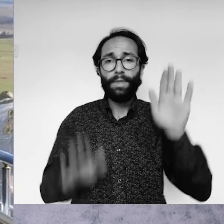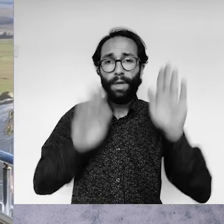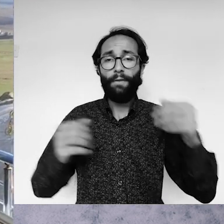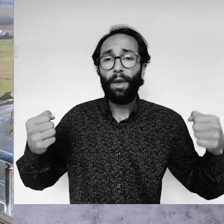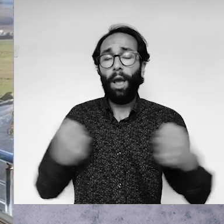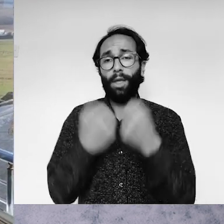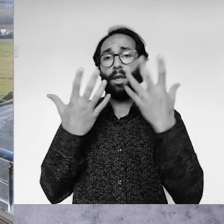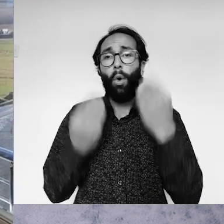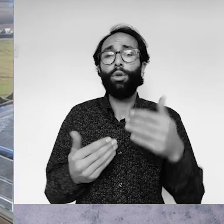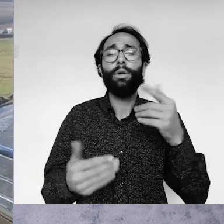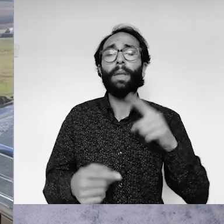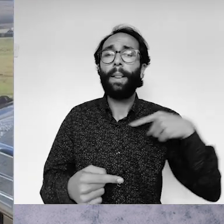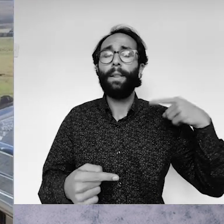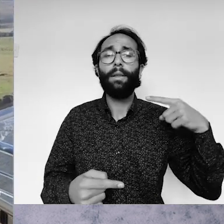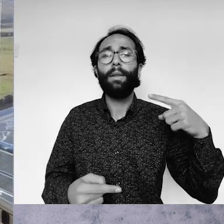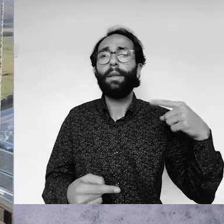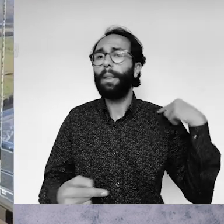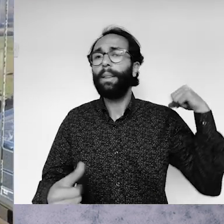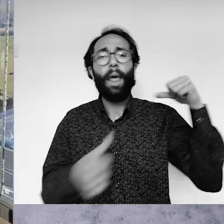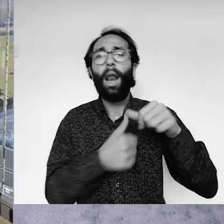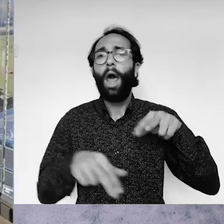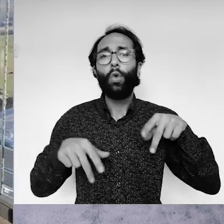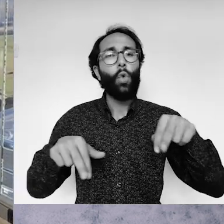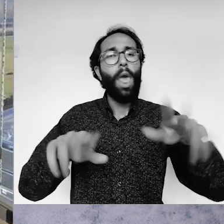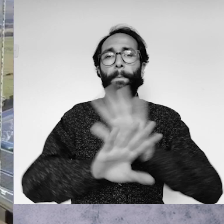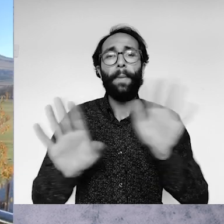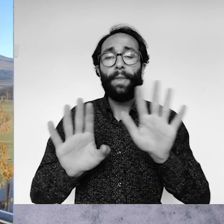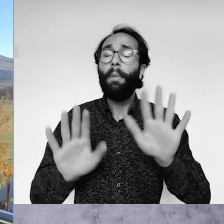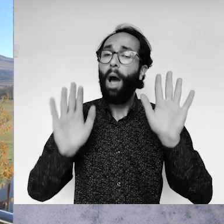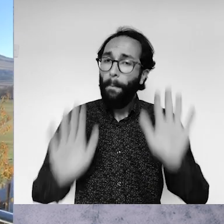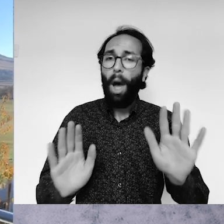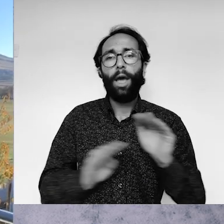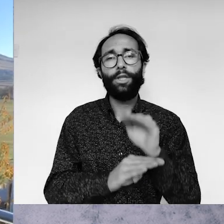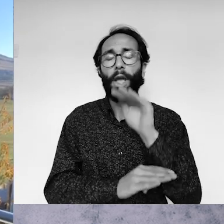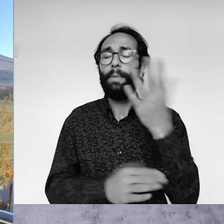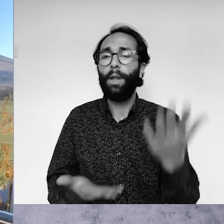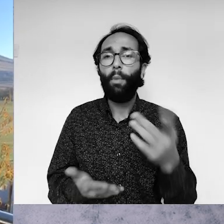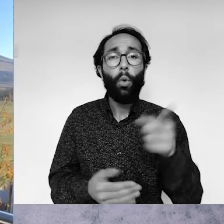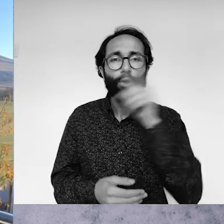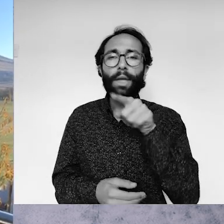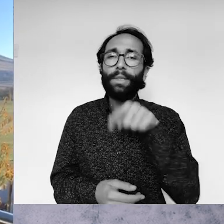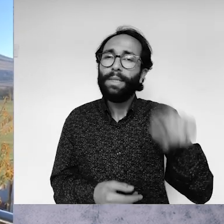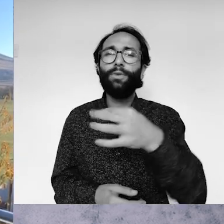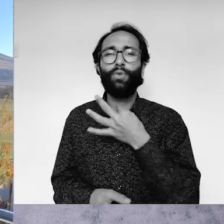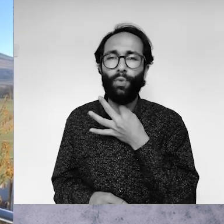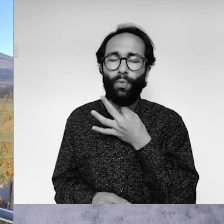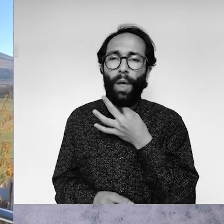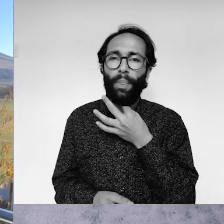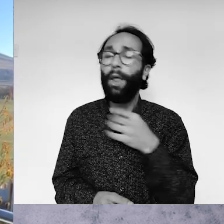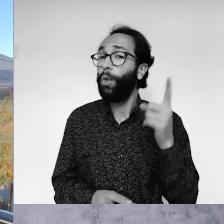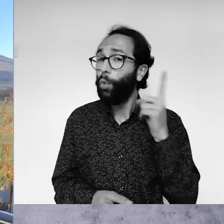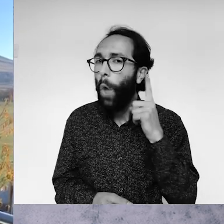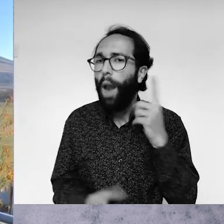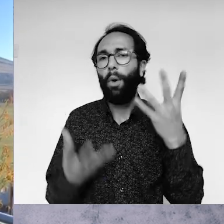daha yürüyemedim. Dile kolay tabii ki. Ancak yaşayan bilir. Onun için lütfen duyarlı olun.